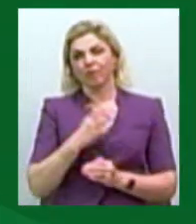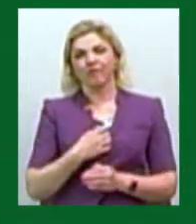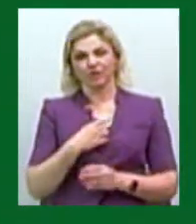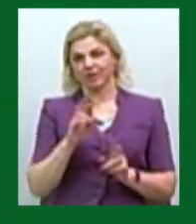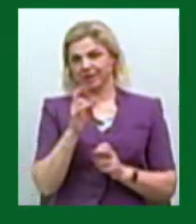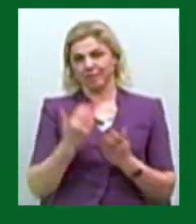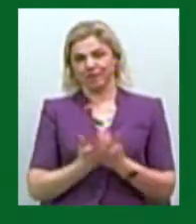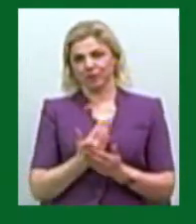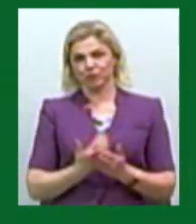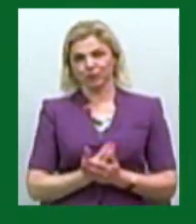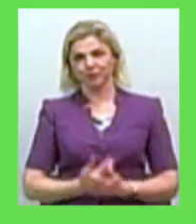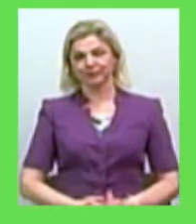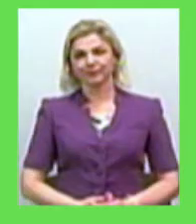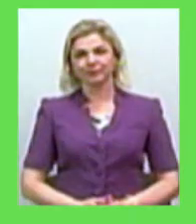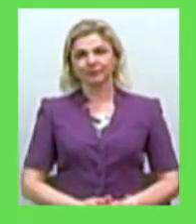теми випуску.